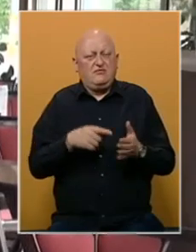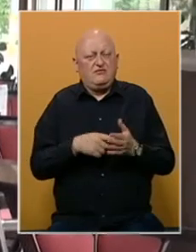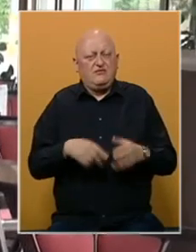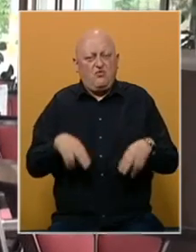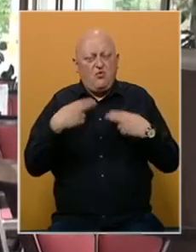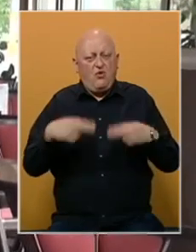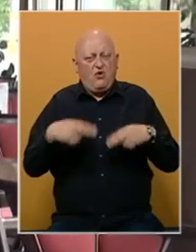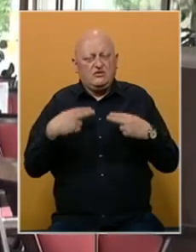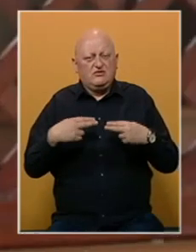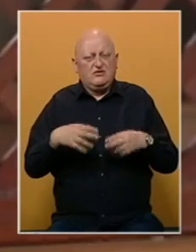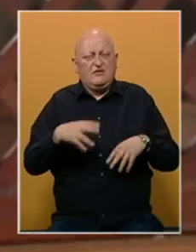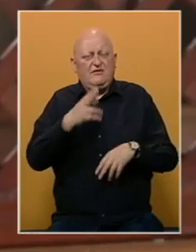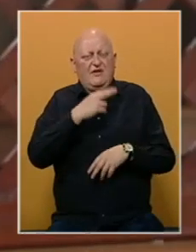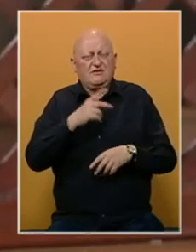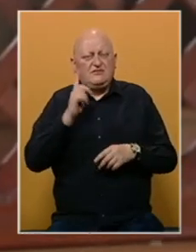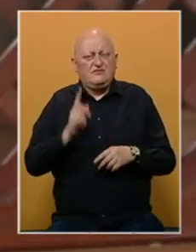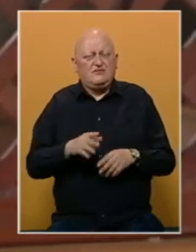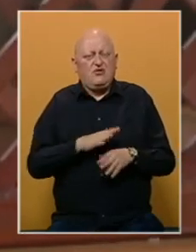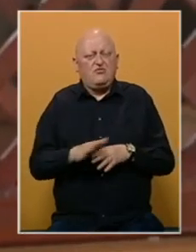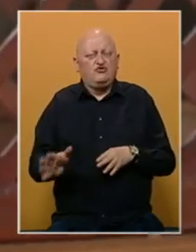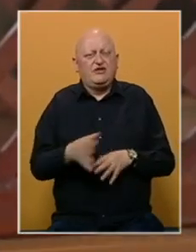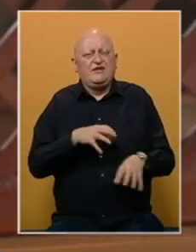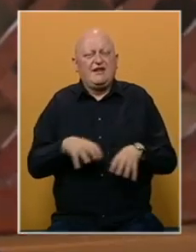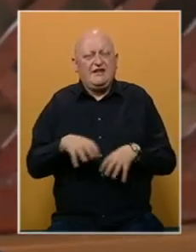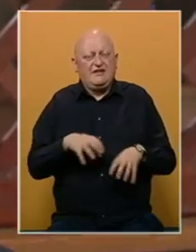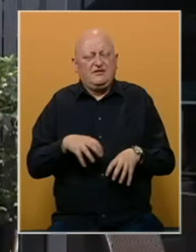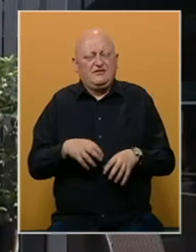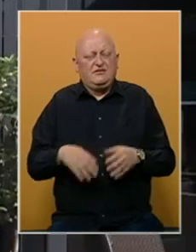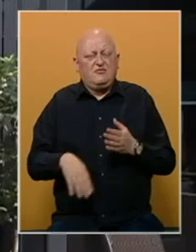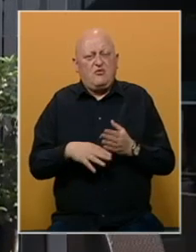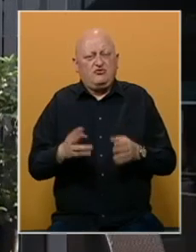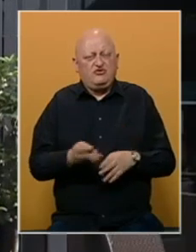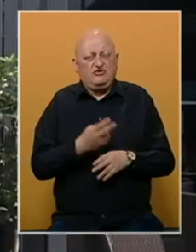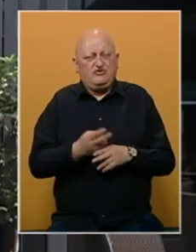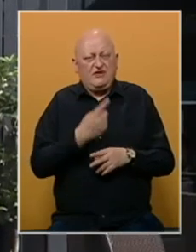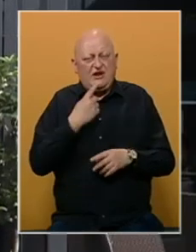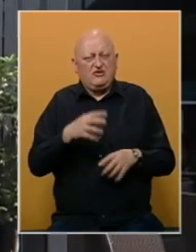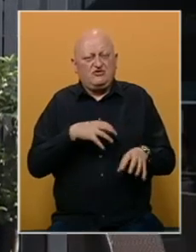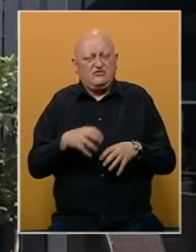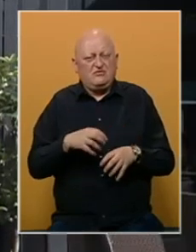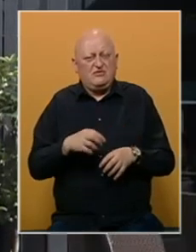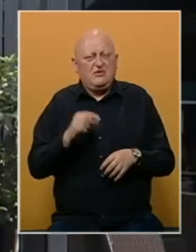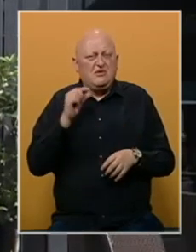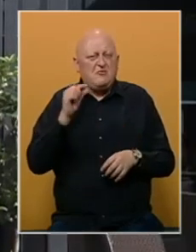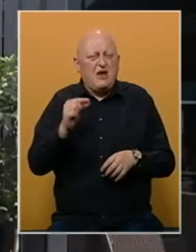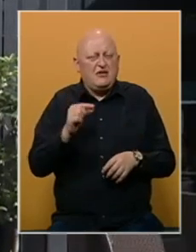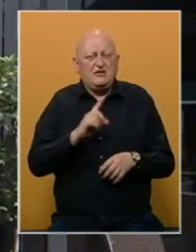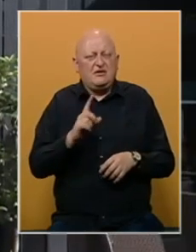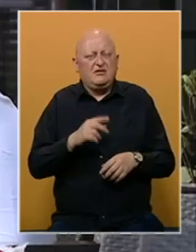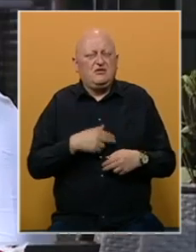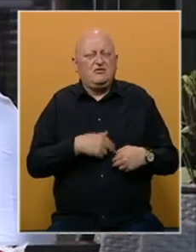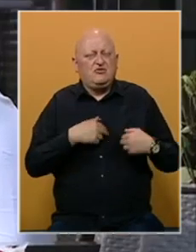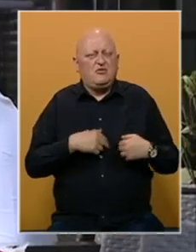ugostiteljstvo. Vlasnici su bili primorani otpuštati radnike, a pomoć države prema riječima radnika bila je minorna i nije